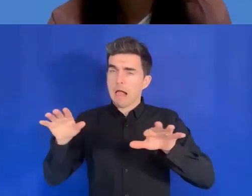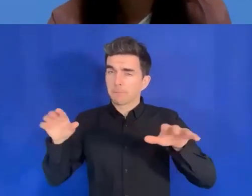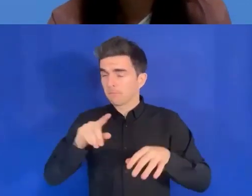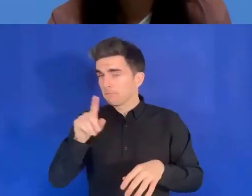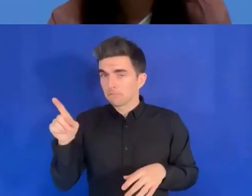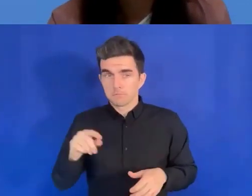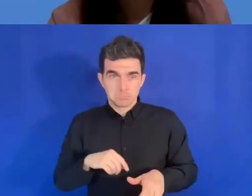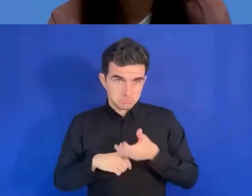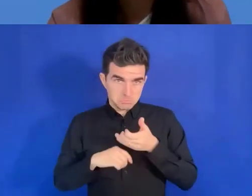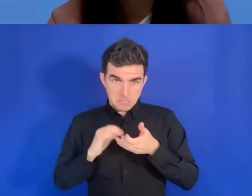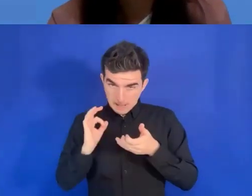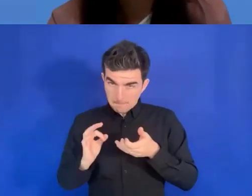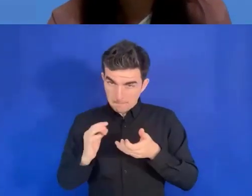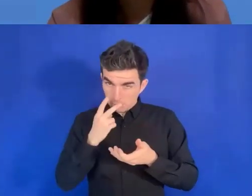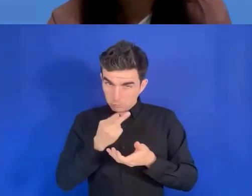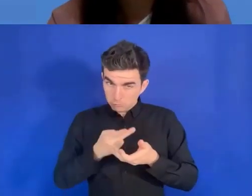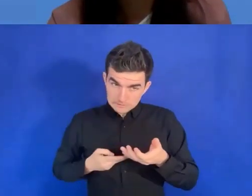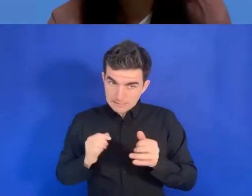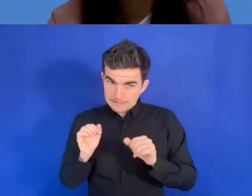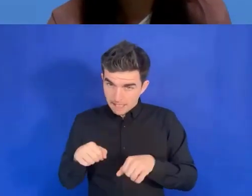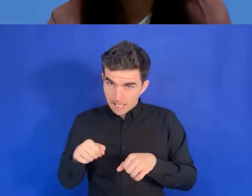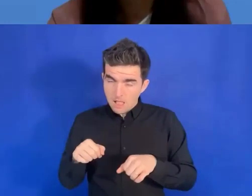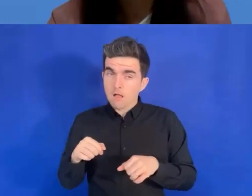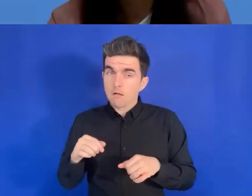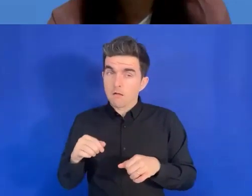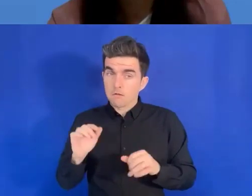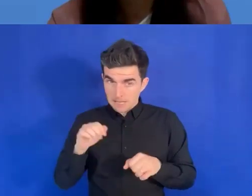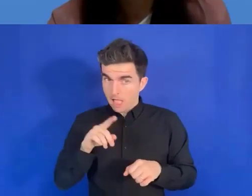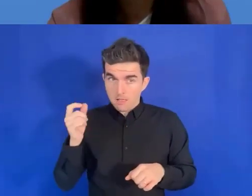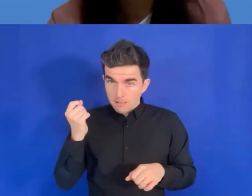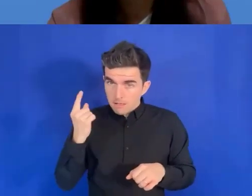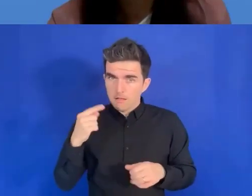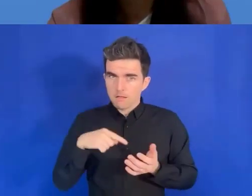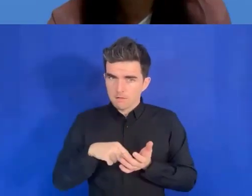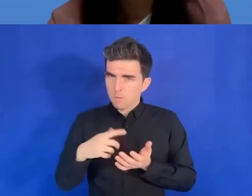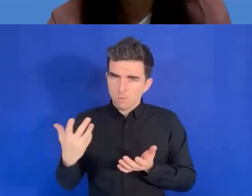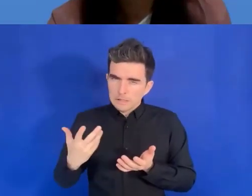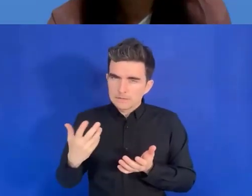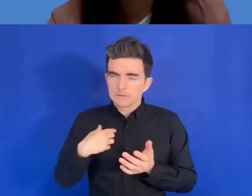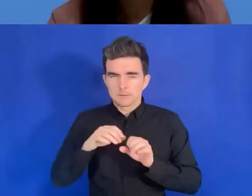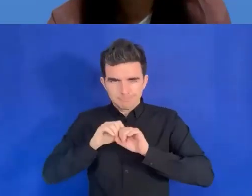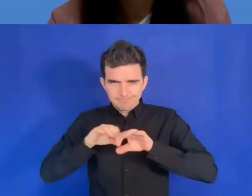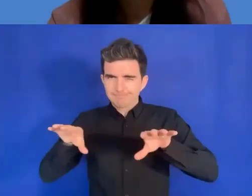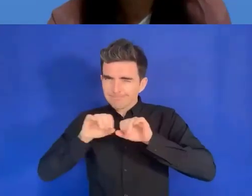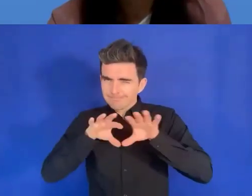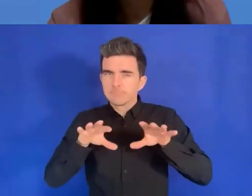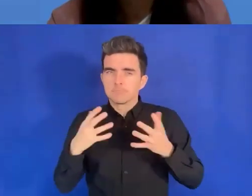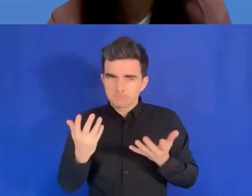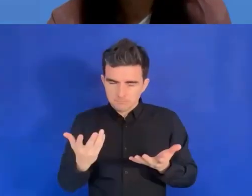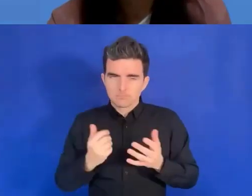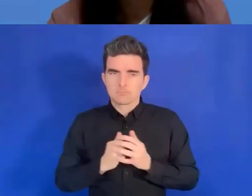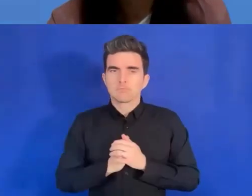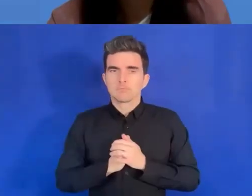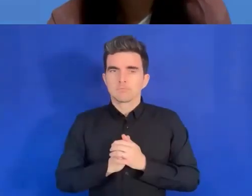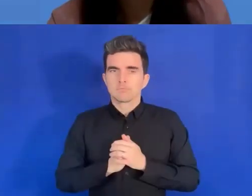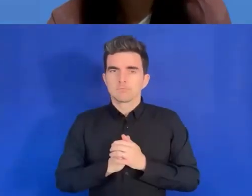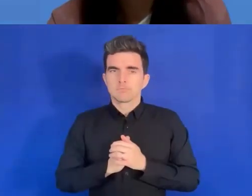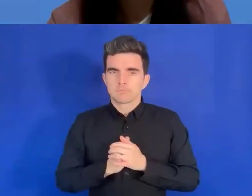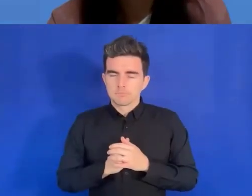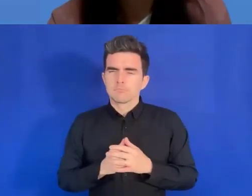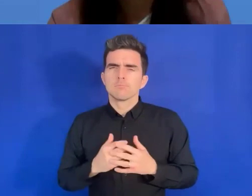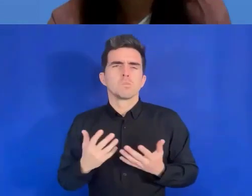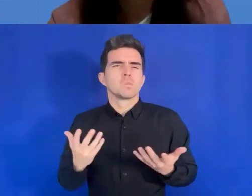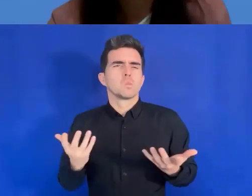de communication. Et ce que nous faisons également, c'est que nous mettons